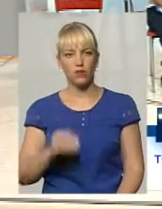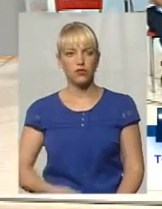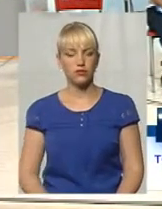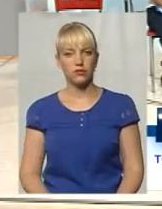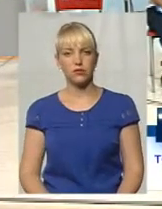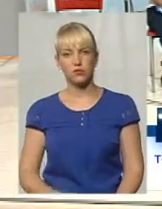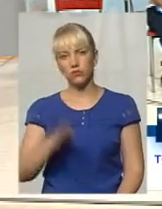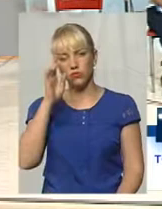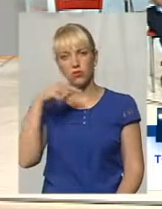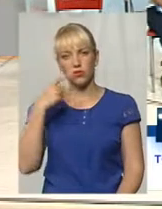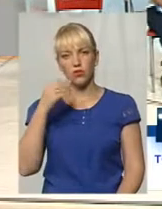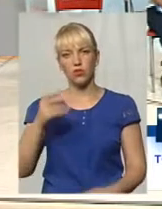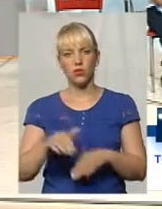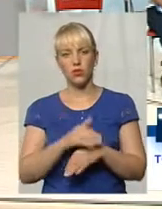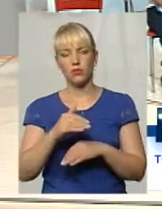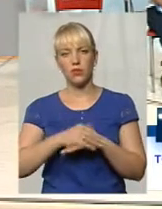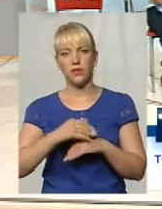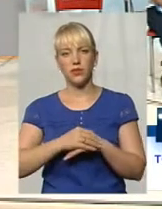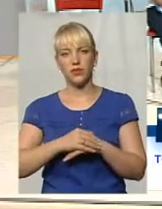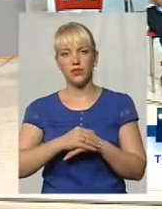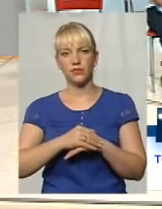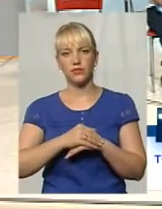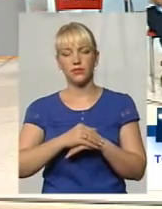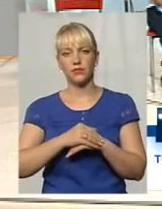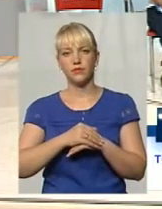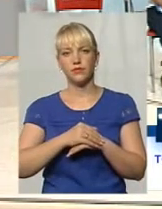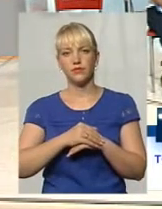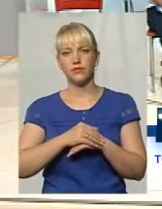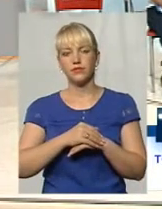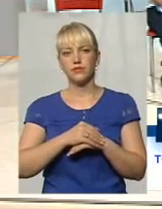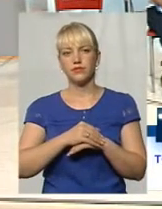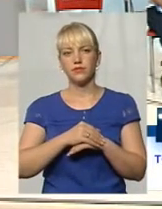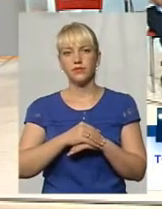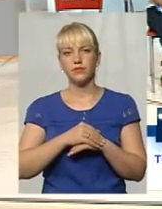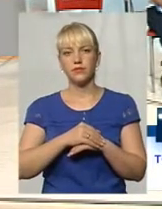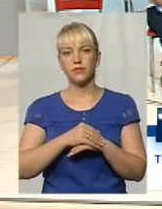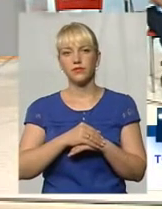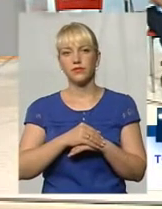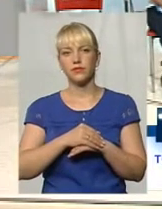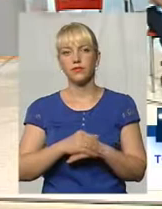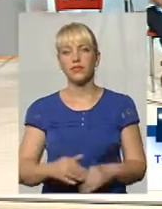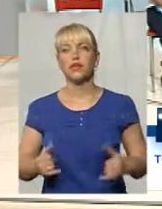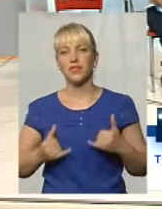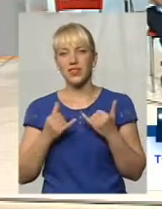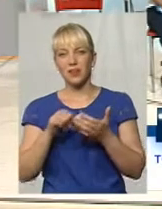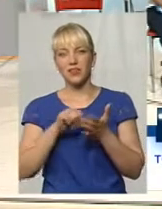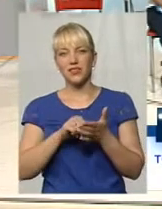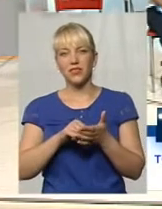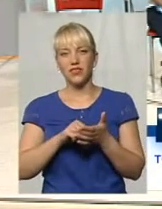чуємо вас. Доброго вечора. Уважаючи представители структури, я вам,